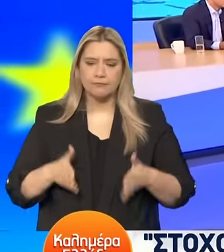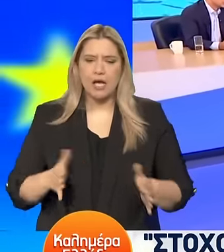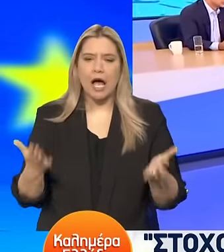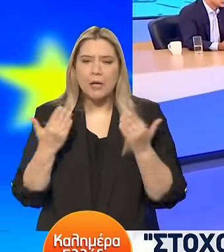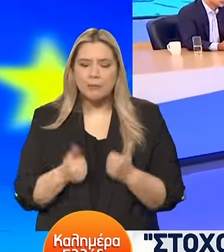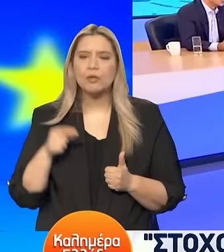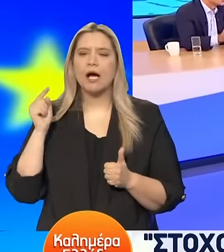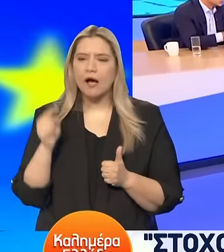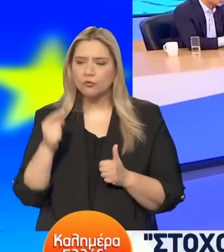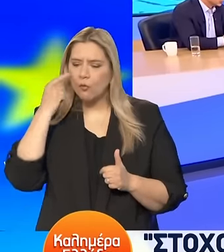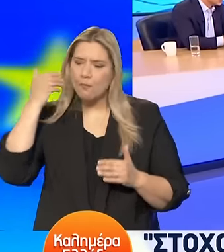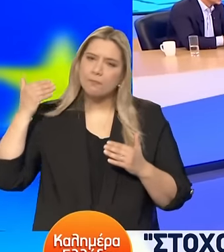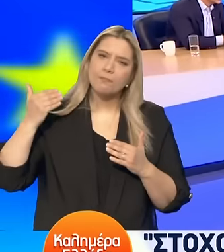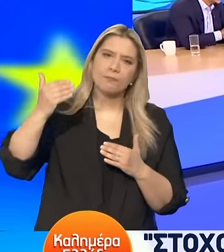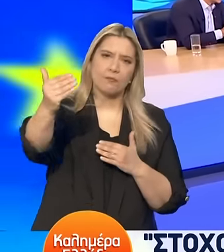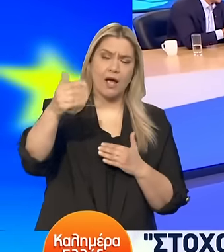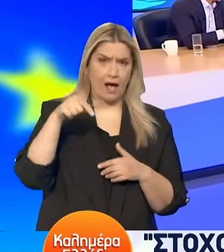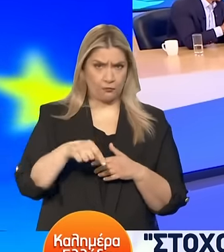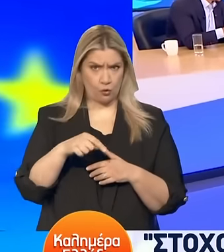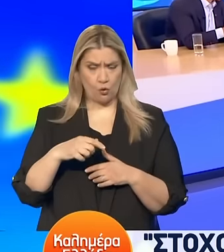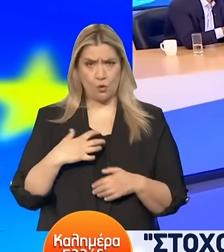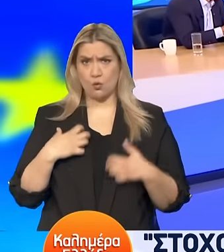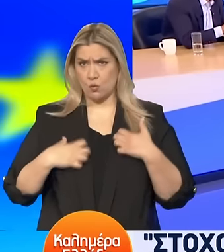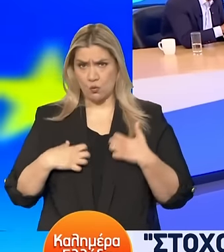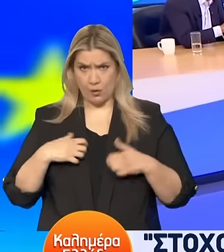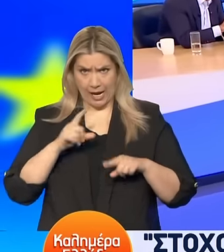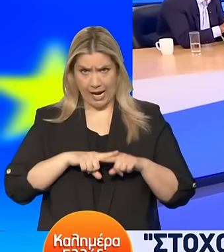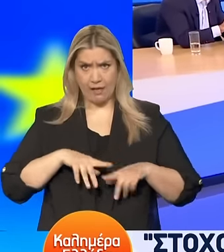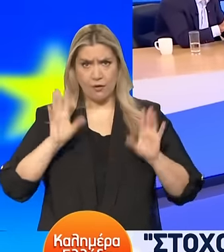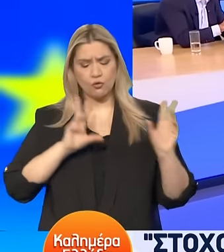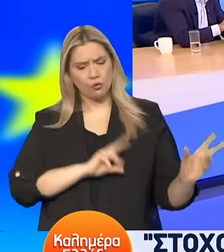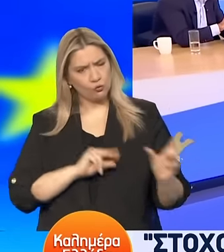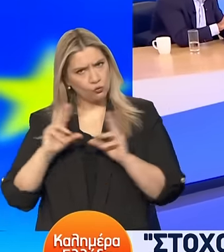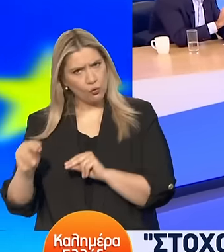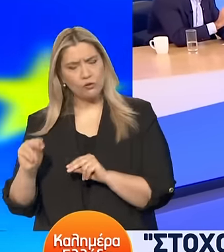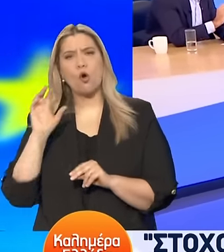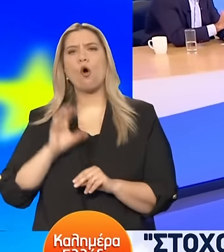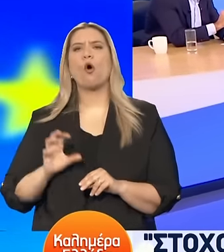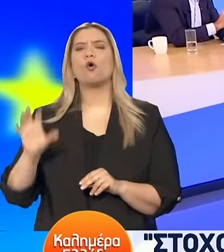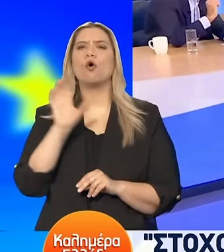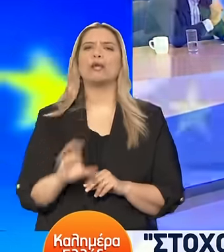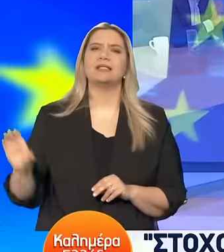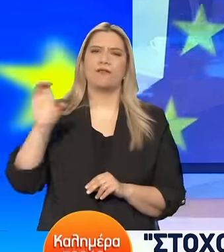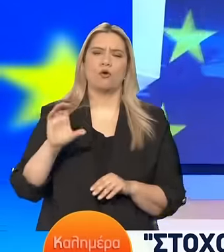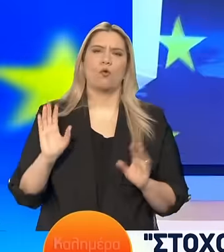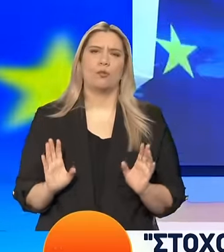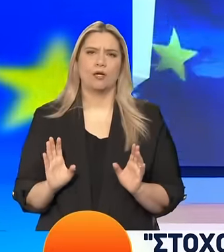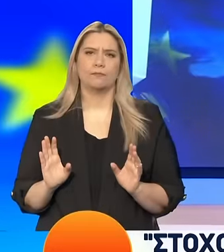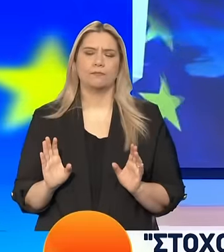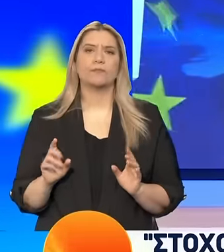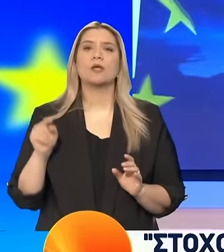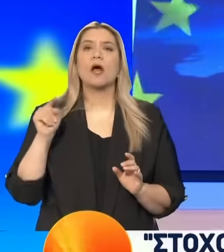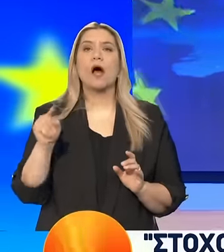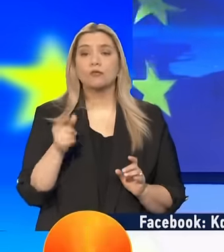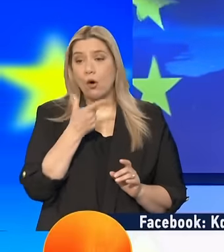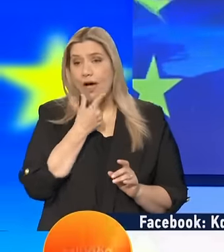Μακροπρόθεσμο Όχι μόνο ελληνικό Πολλές ευρωπαϊκές χώρες Αντιμετωπίζουν αντίστοιχες προκλήσεις Το οποίο δυστυχώς δεν έχει μία Εύκολη